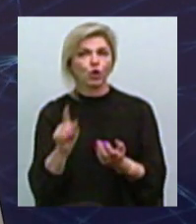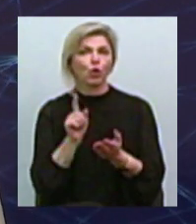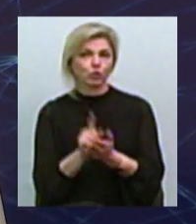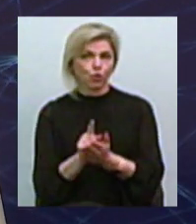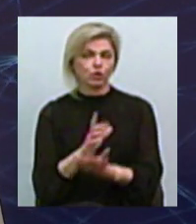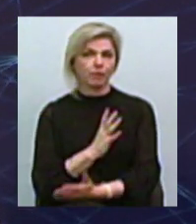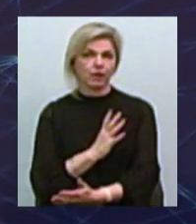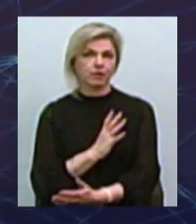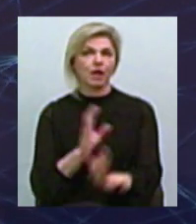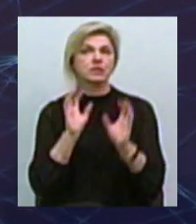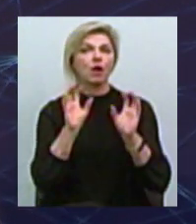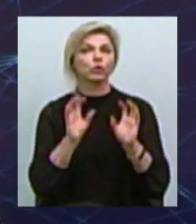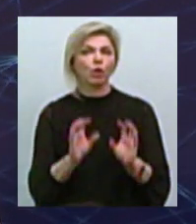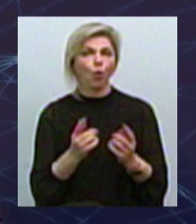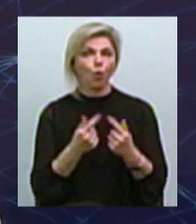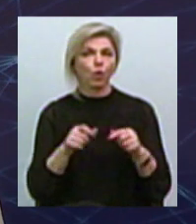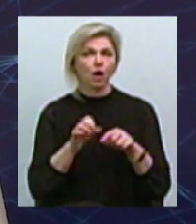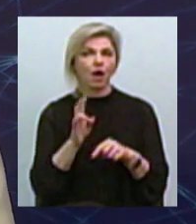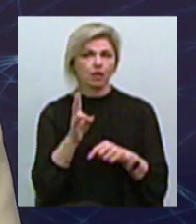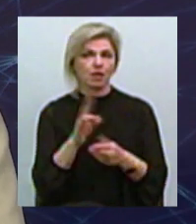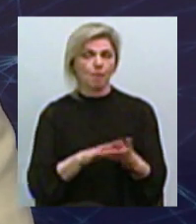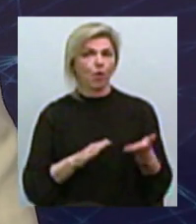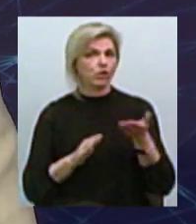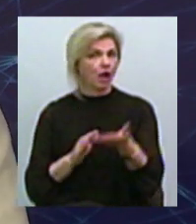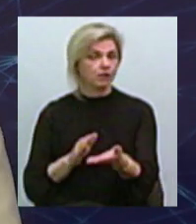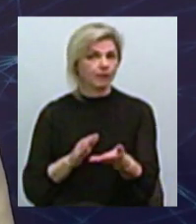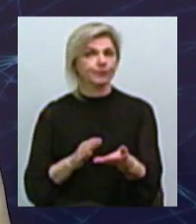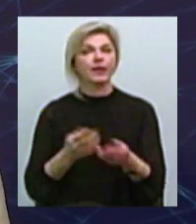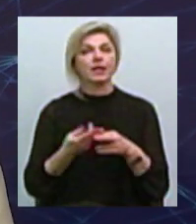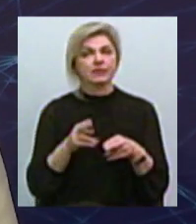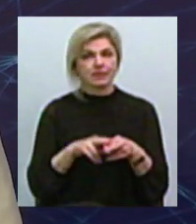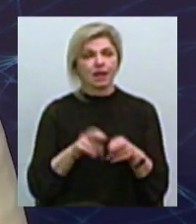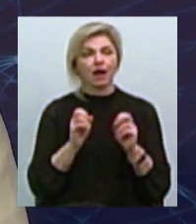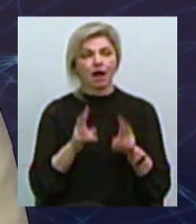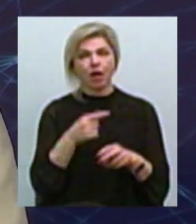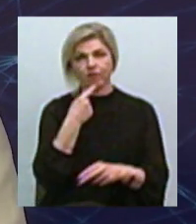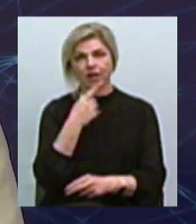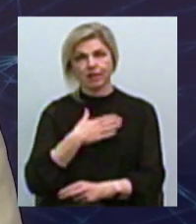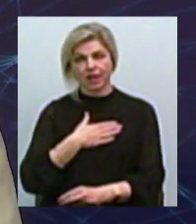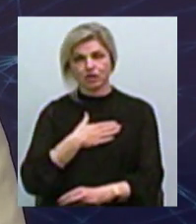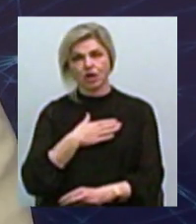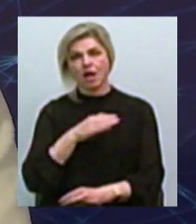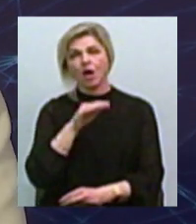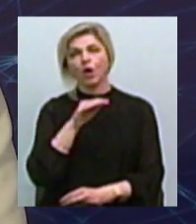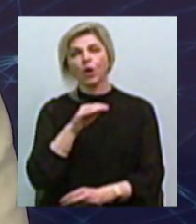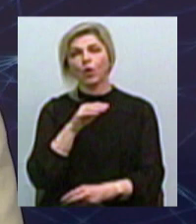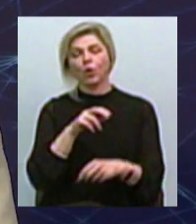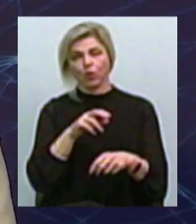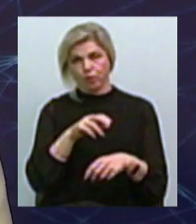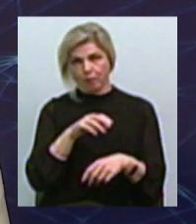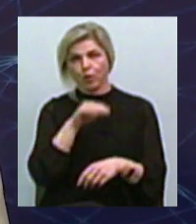законодавчий орган подати Тому це, як каже наш декан факультету доктор Парсяк, в